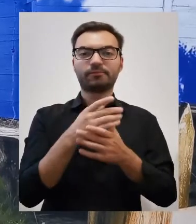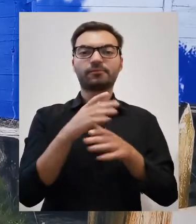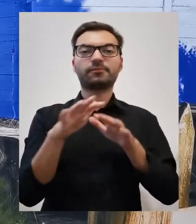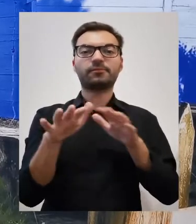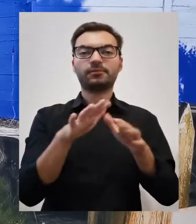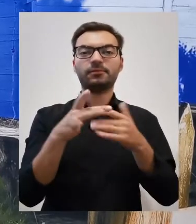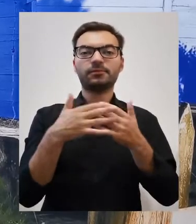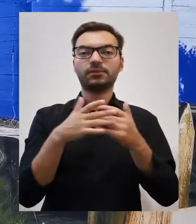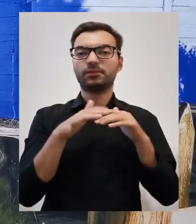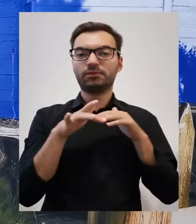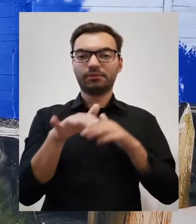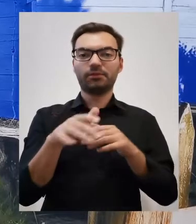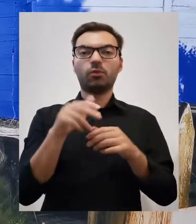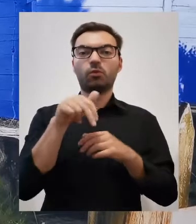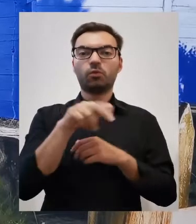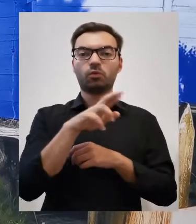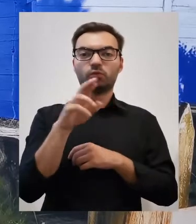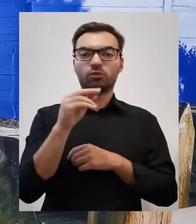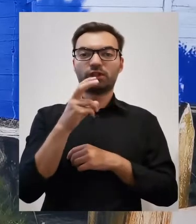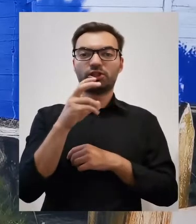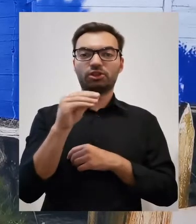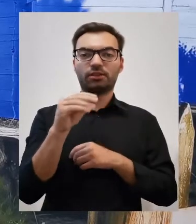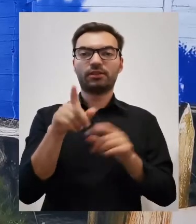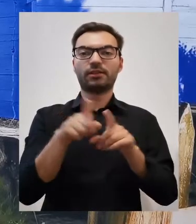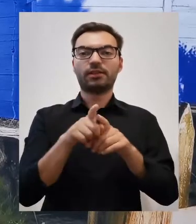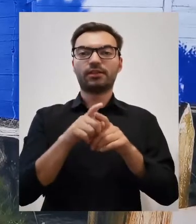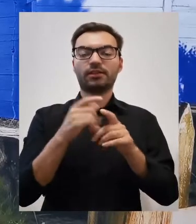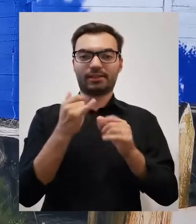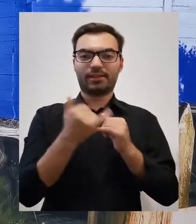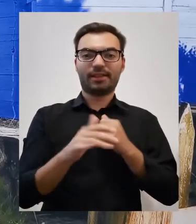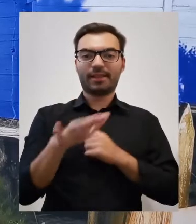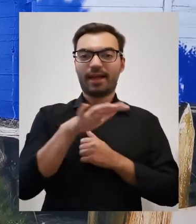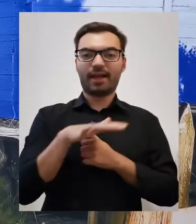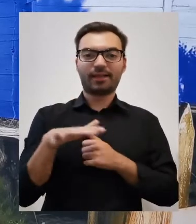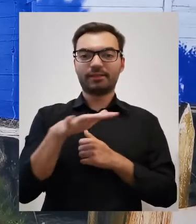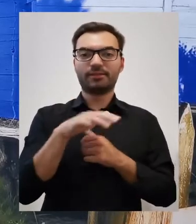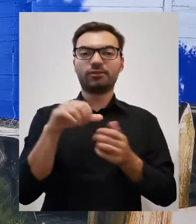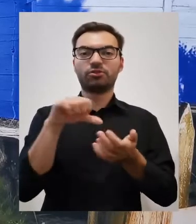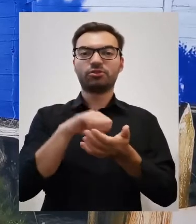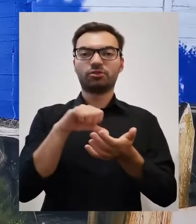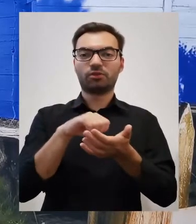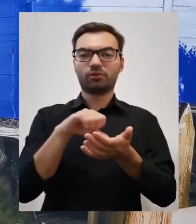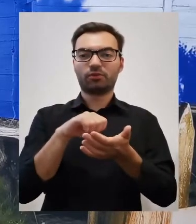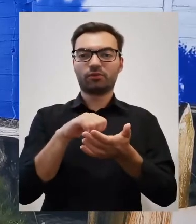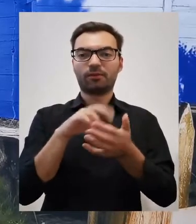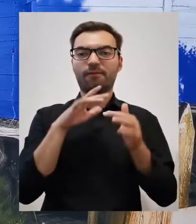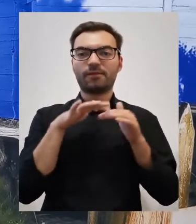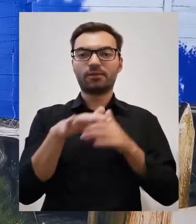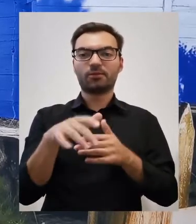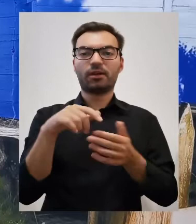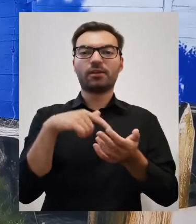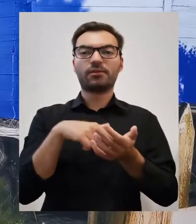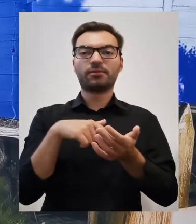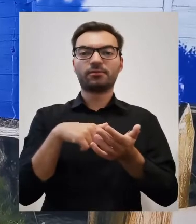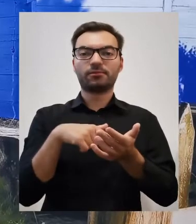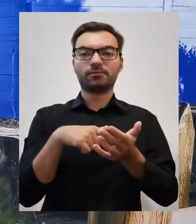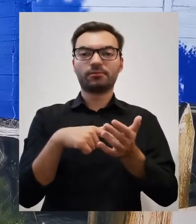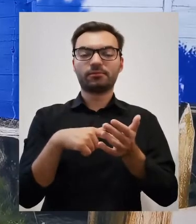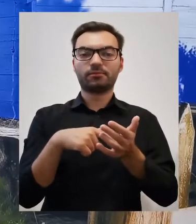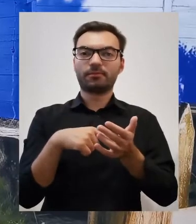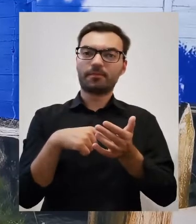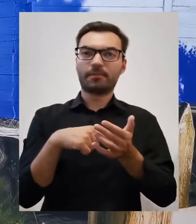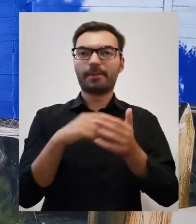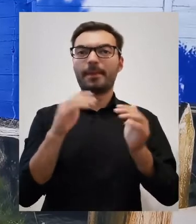tylko miejsce nad rzeką, ale urzecze, to również w przypadku tego terenu przy Środkowej Wiśle,